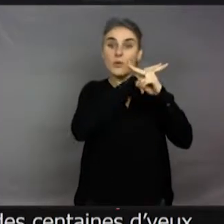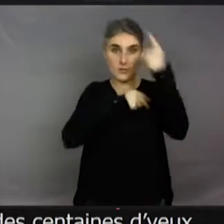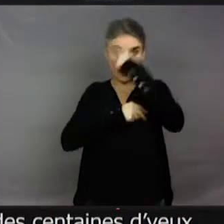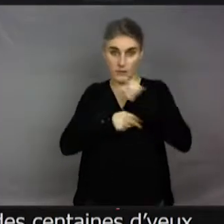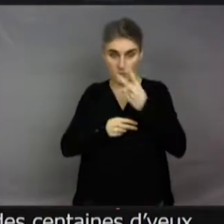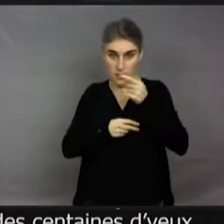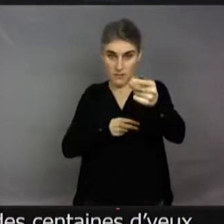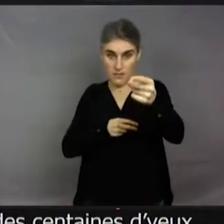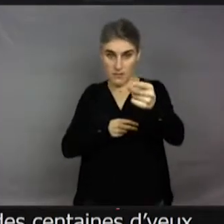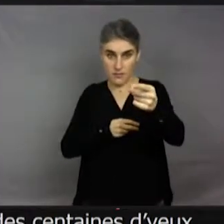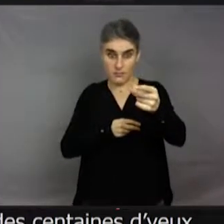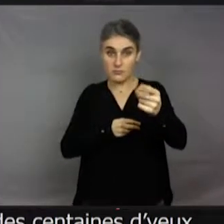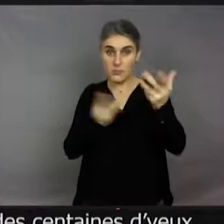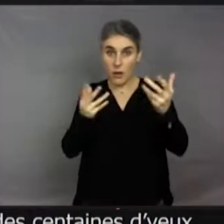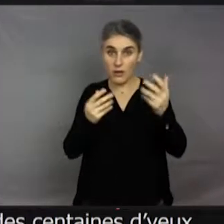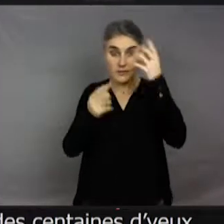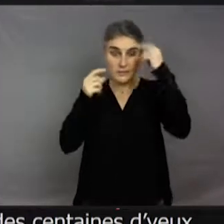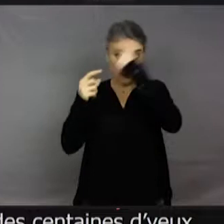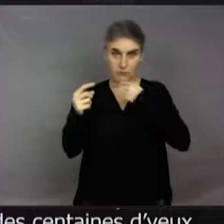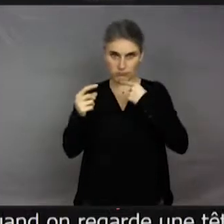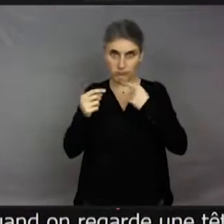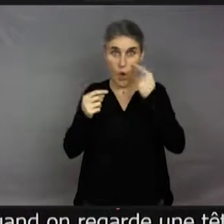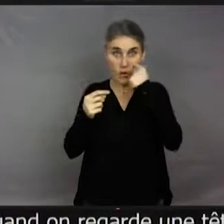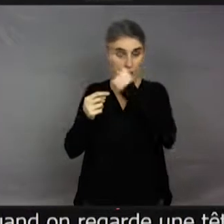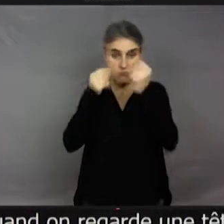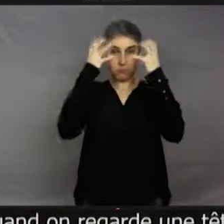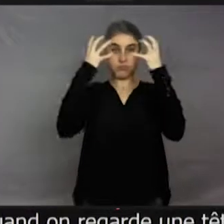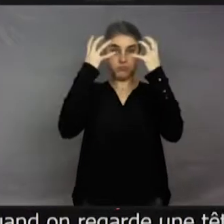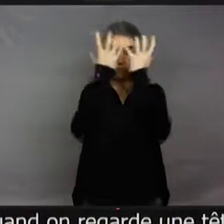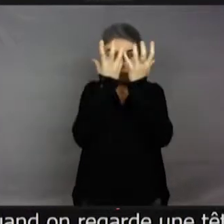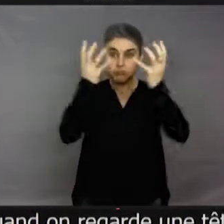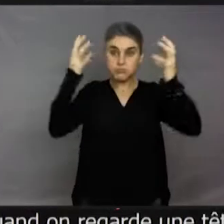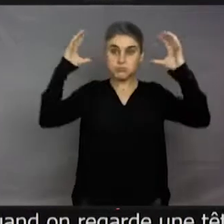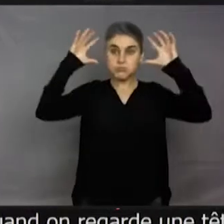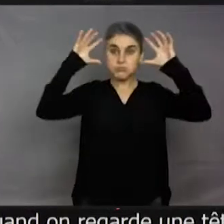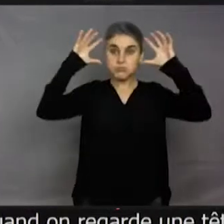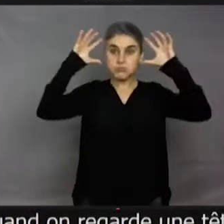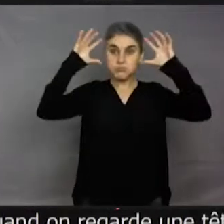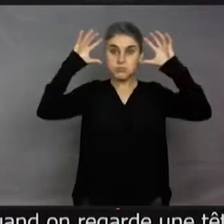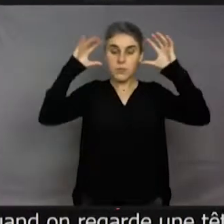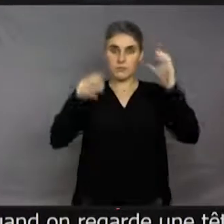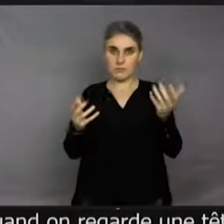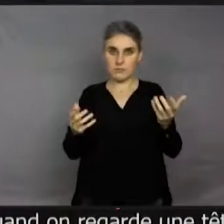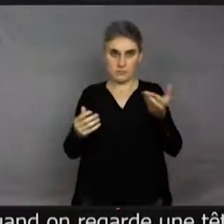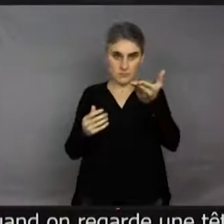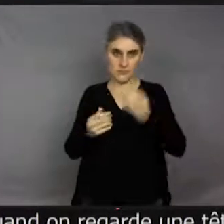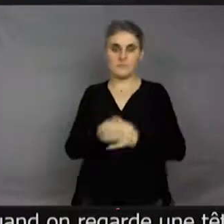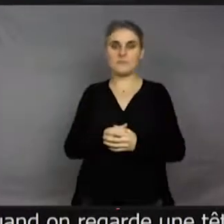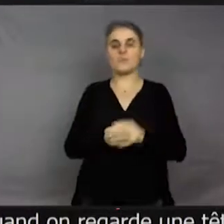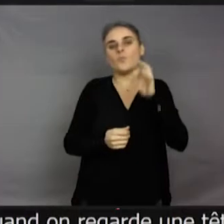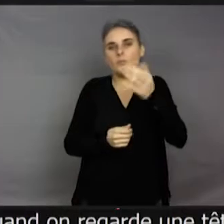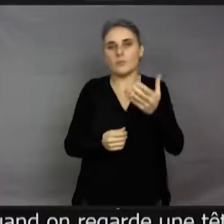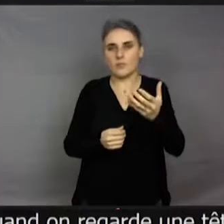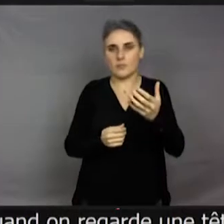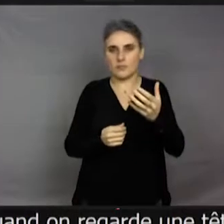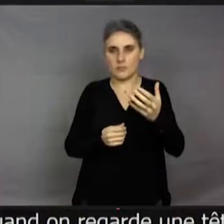ce sont des yeux. On a l'impression, quand on regarde de loin le dessin, que c'est deux yeux. Bon, mais déjà, on voit que ces yeux, vous voyez,